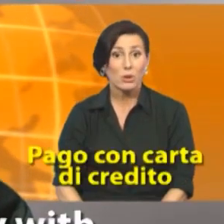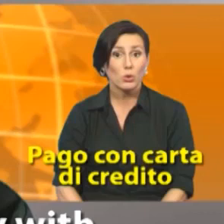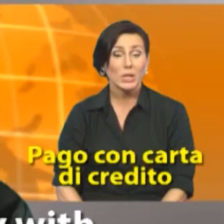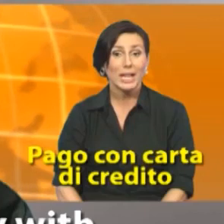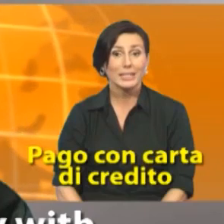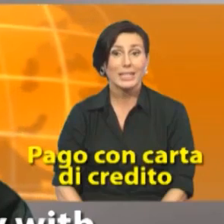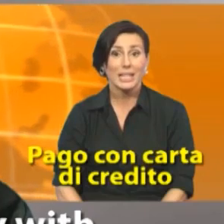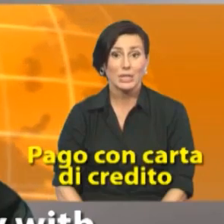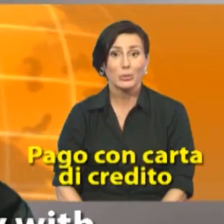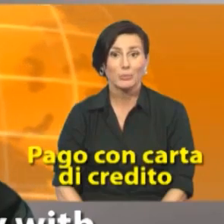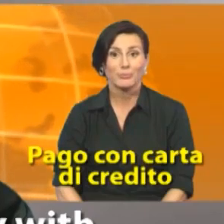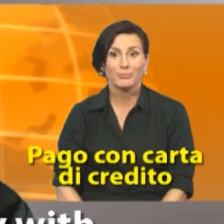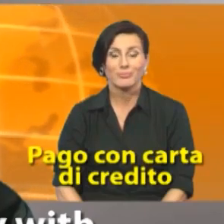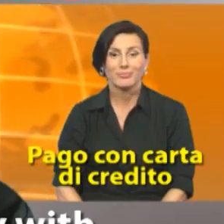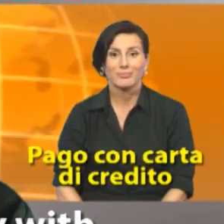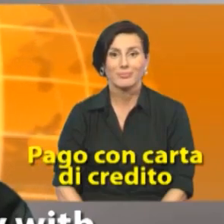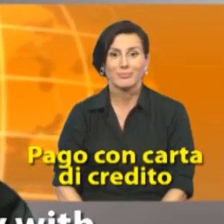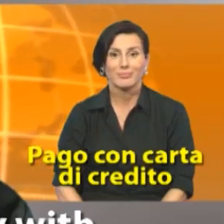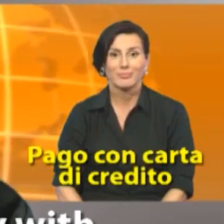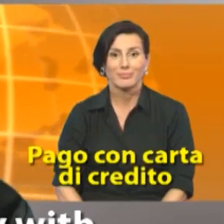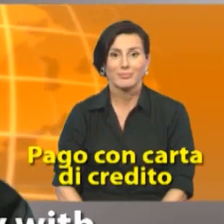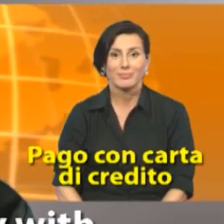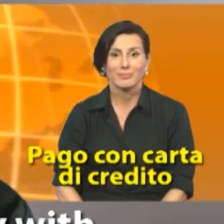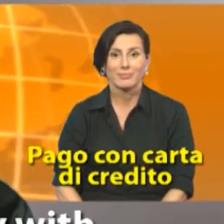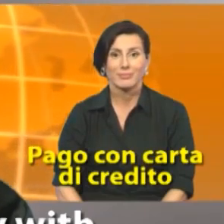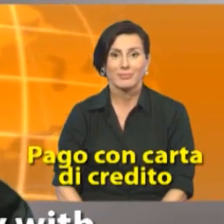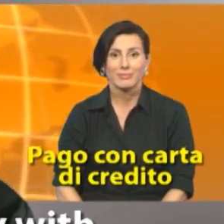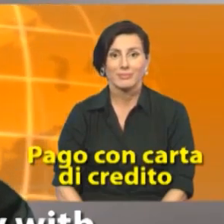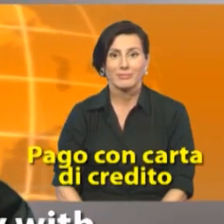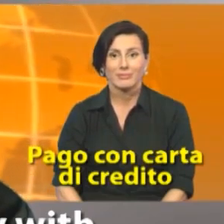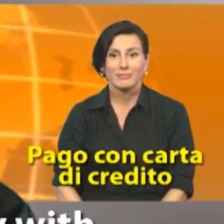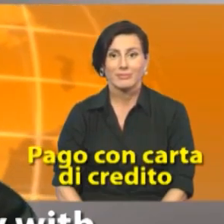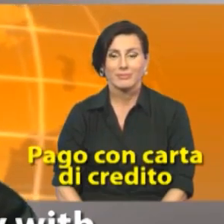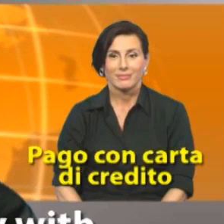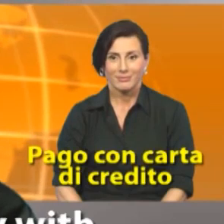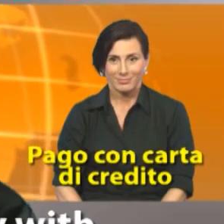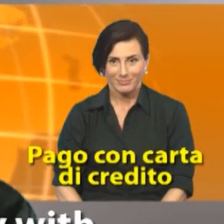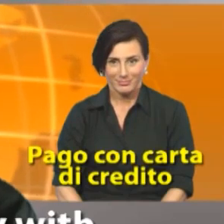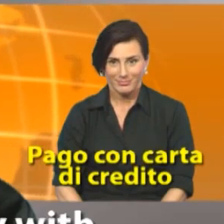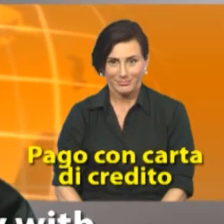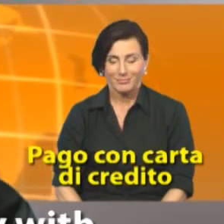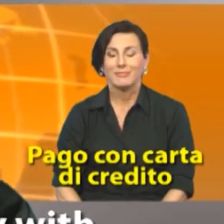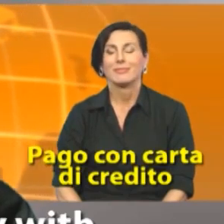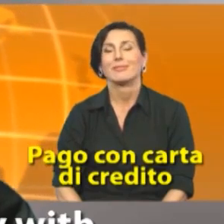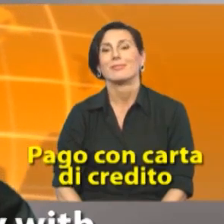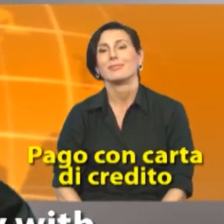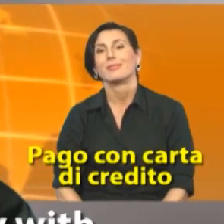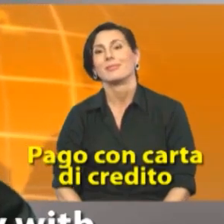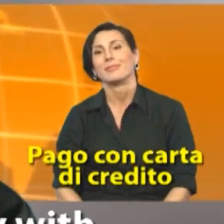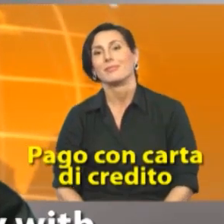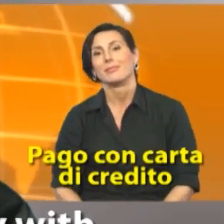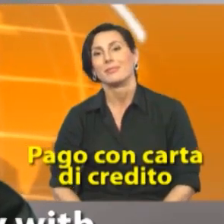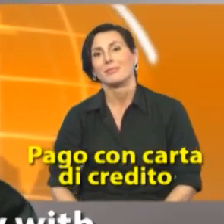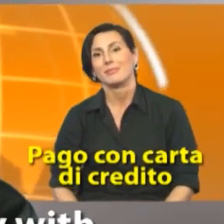pago con carta di credito I'll pay with a credit card I'll pay with a credit